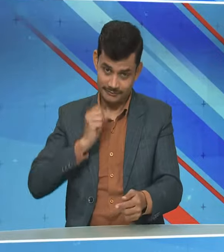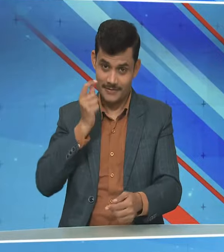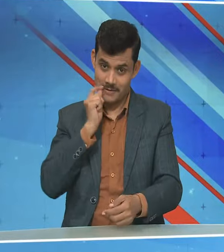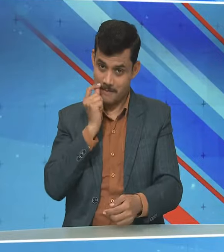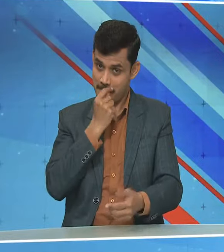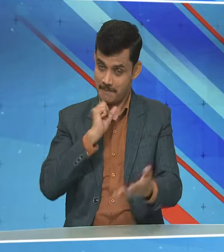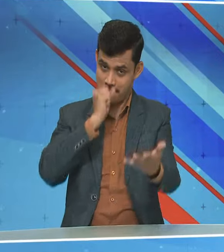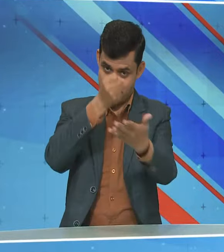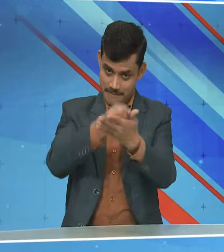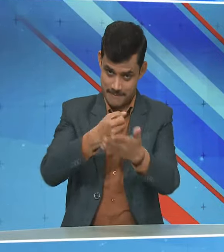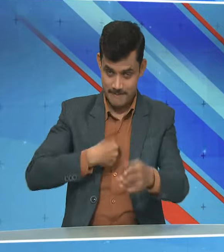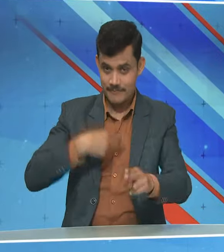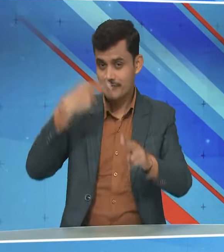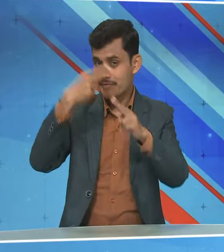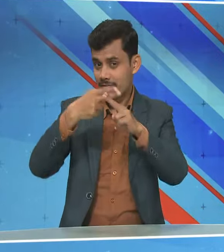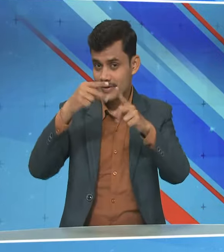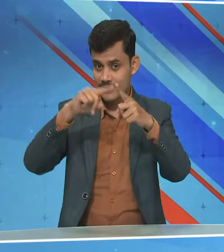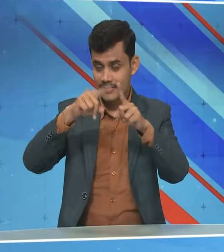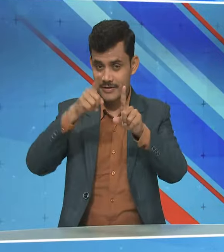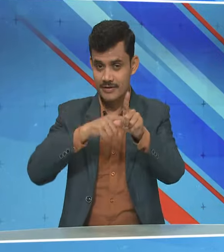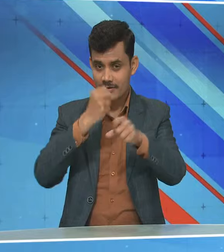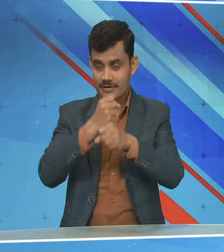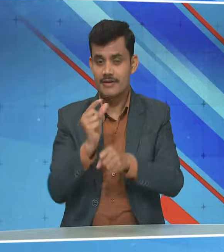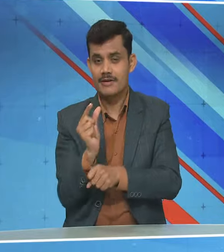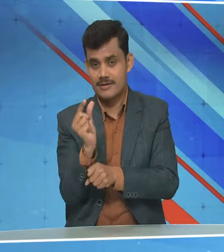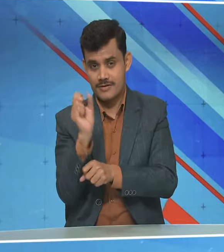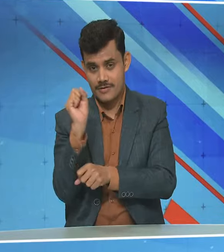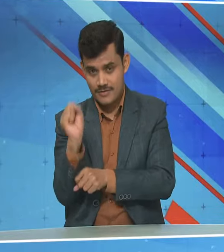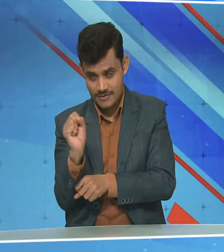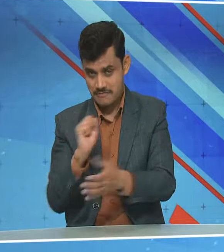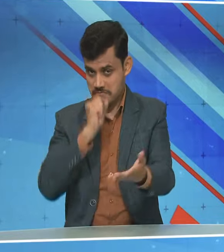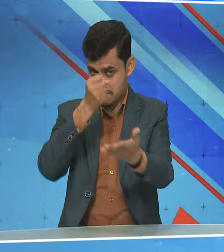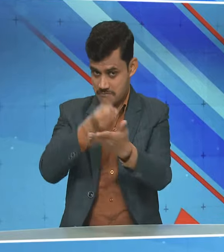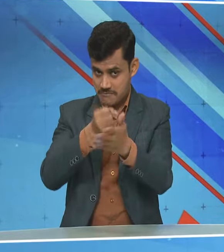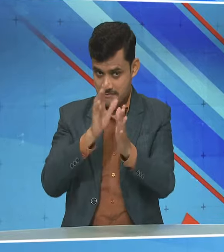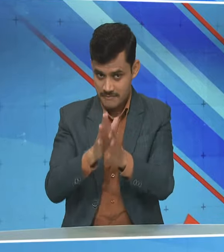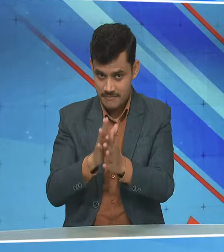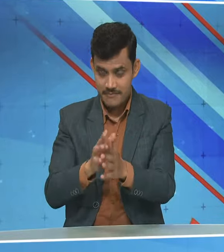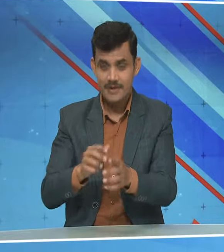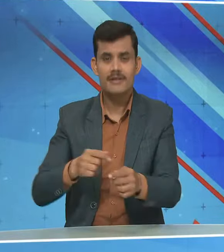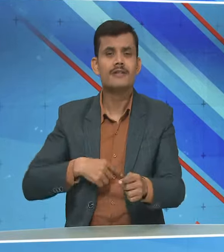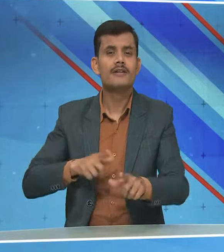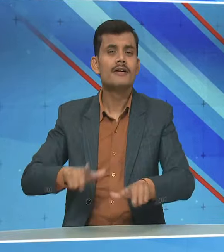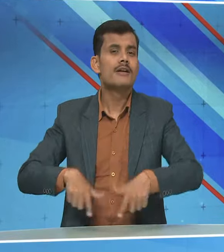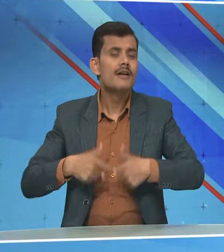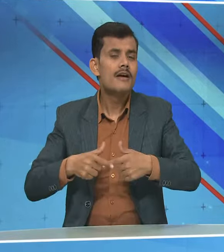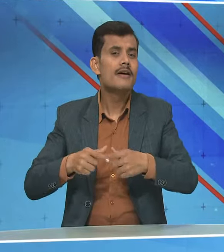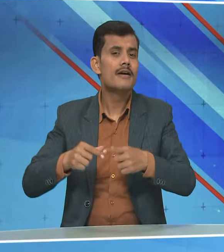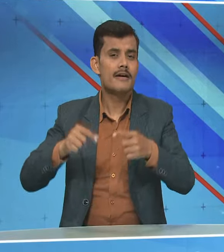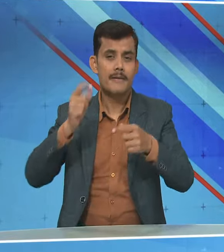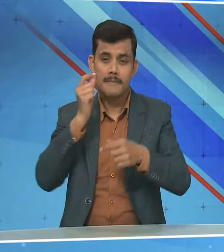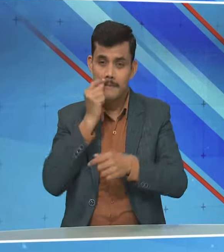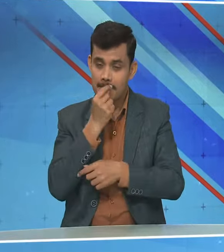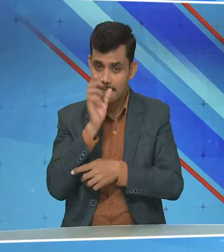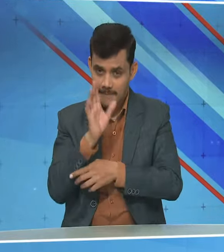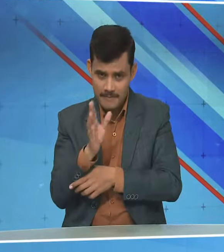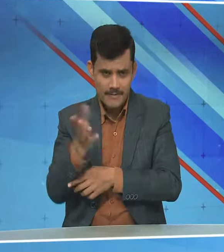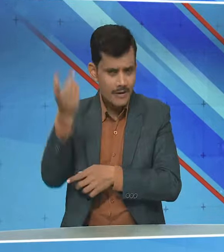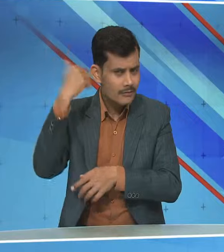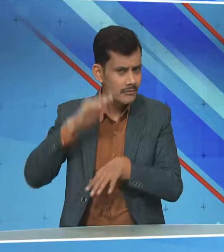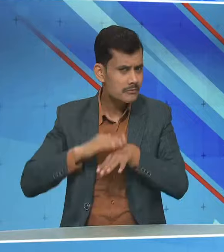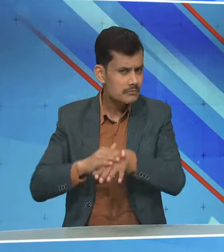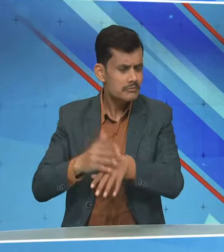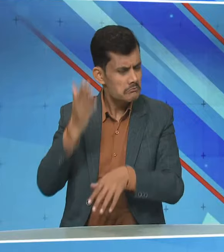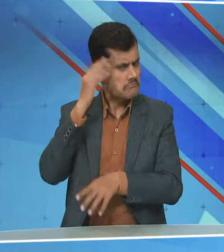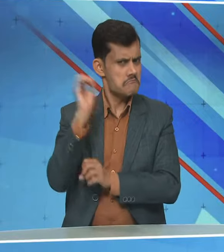मेरे ना करूंभव कमळोओन बोल के एक जागा में आ रहा था है मरे डिसीग तर्जाोओ रहे है मैं पाहले बारा आरा काशी हमको